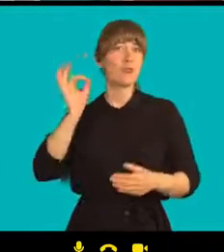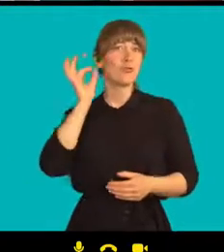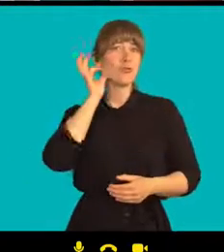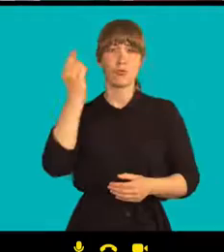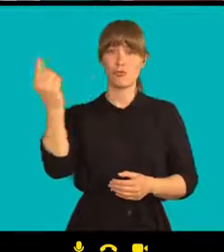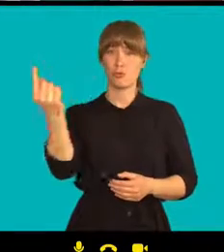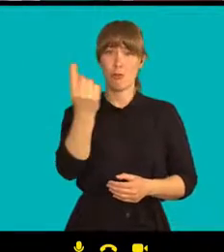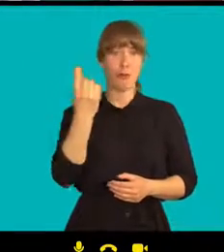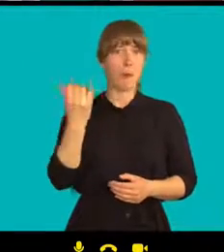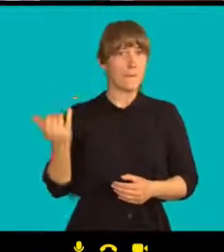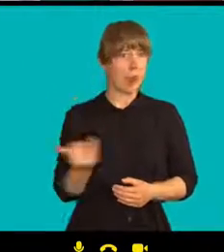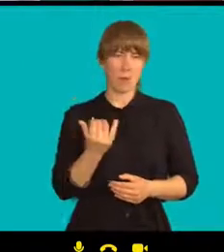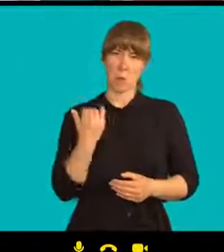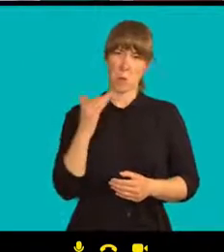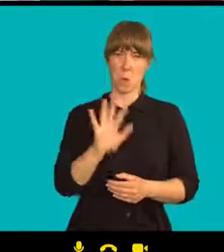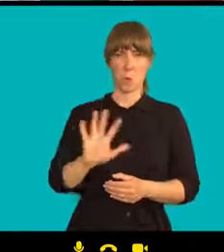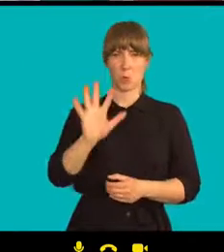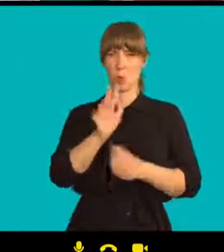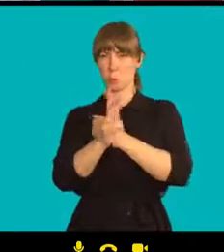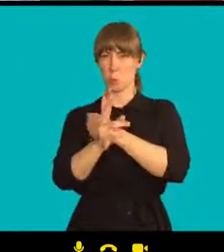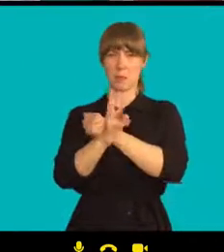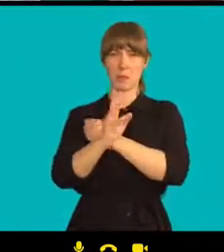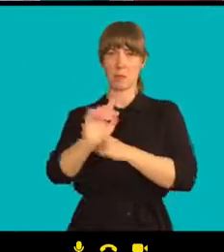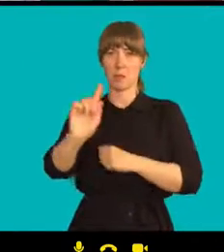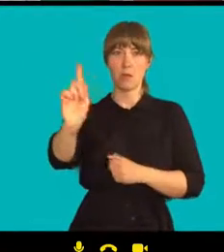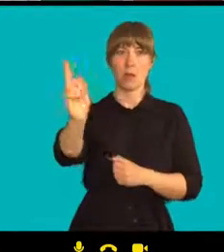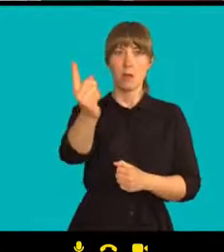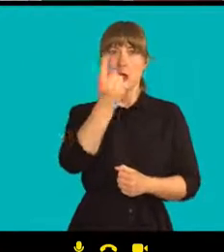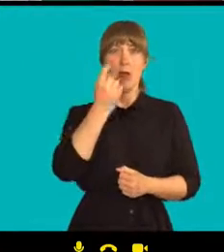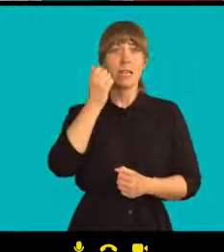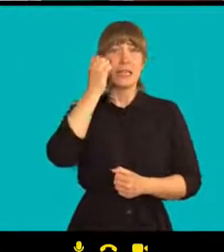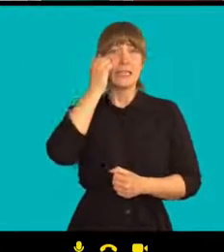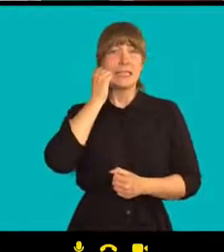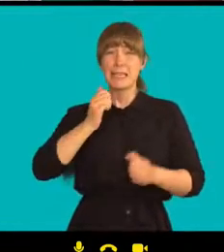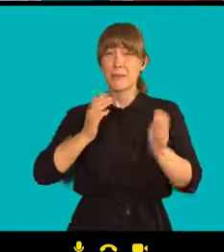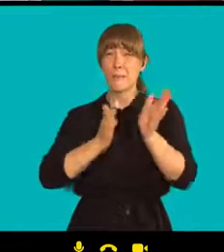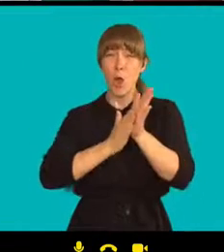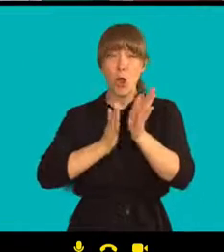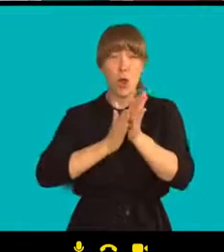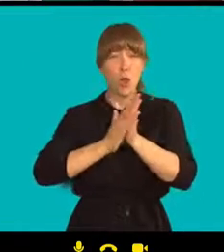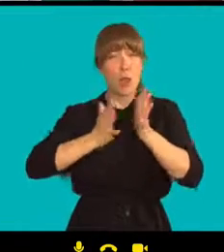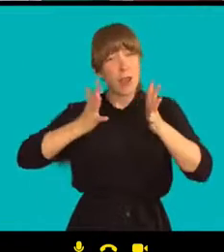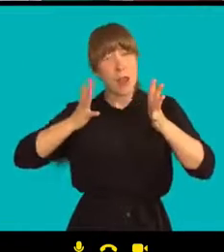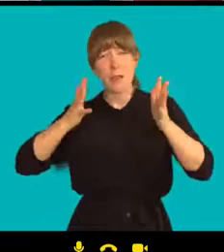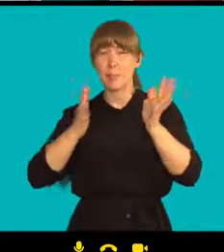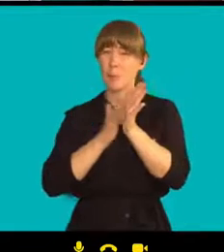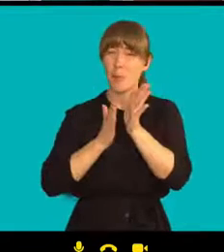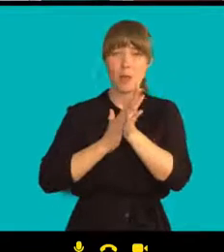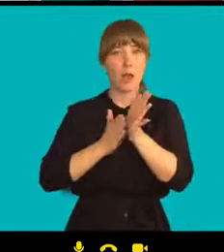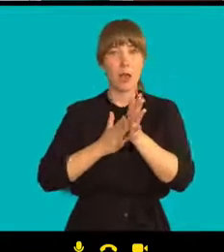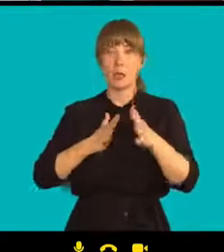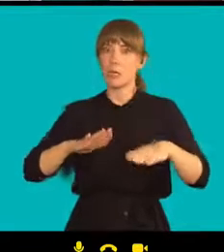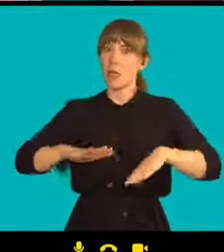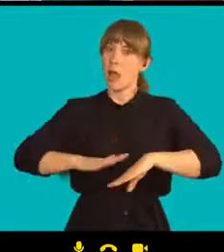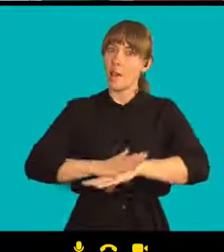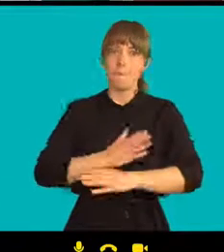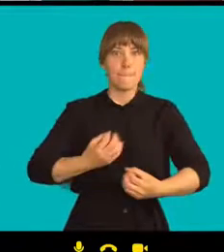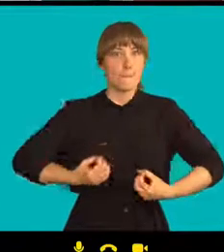let, vyšla z věznice a lidé začaly tleskat. A ten okamžik byl nesmírně emocionální.